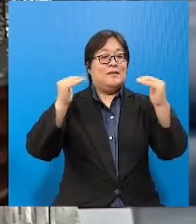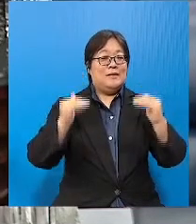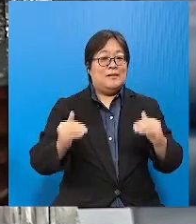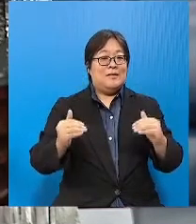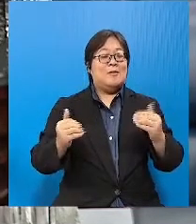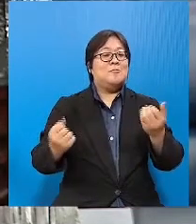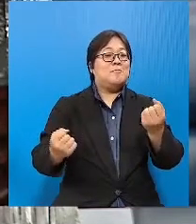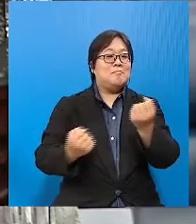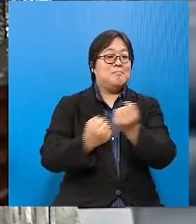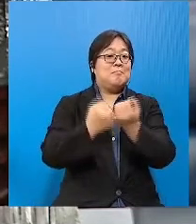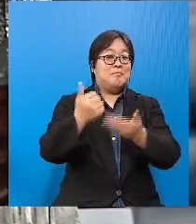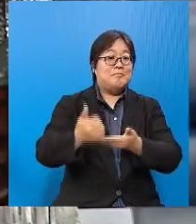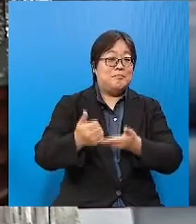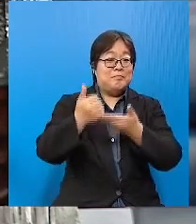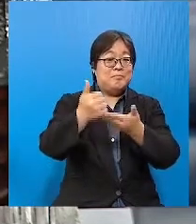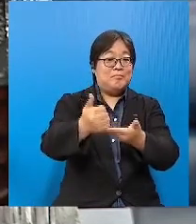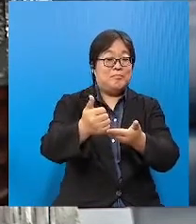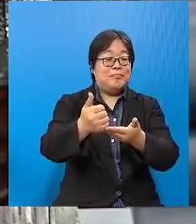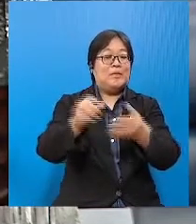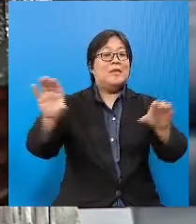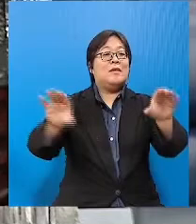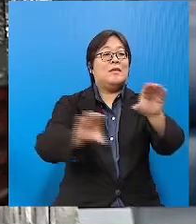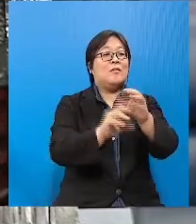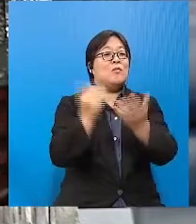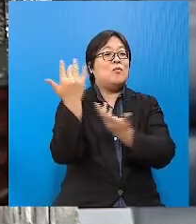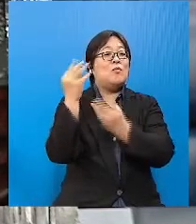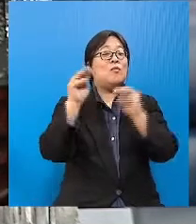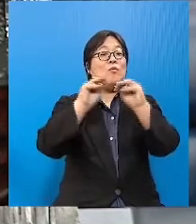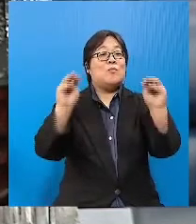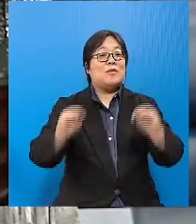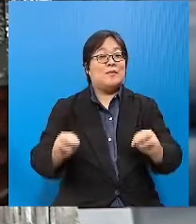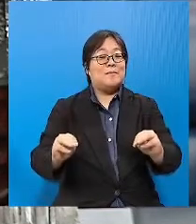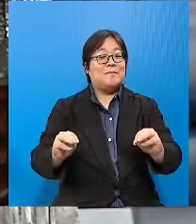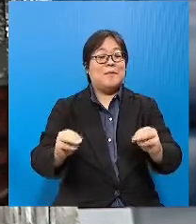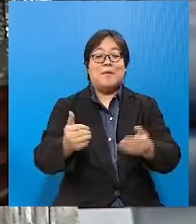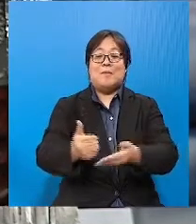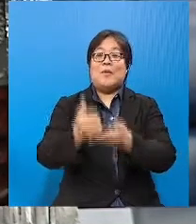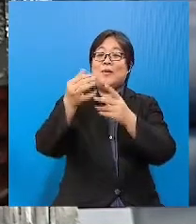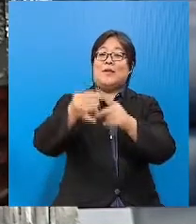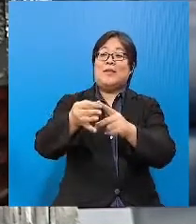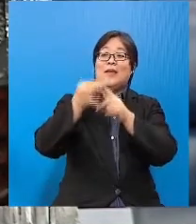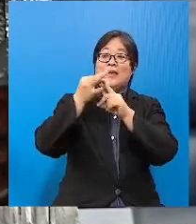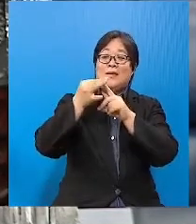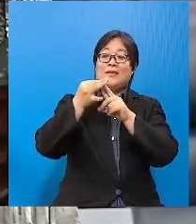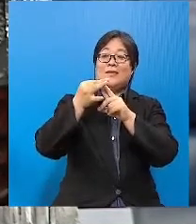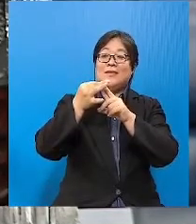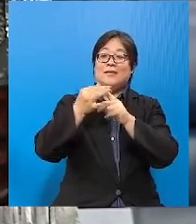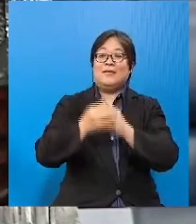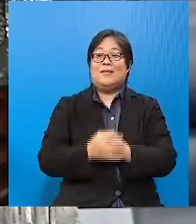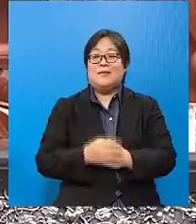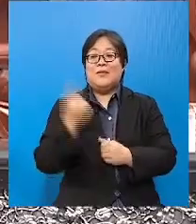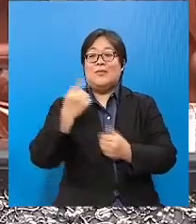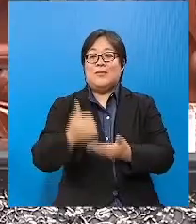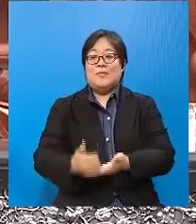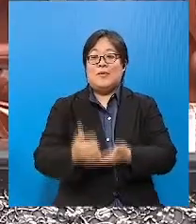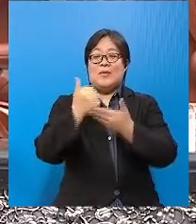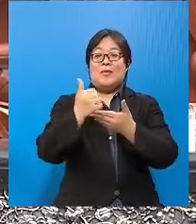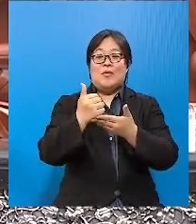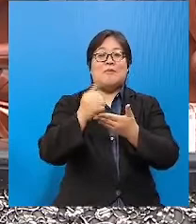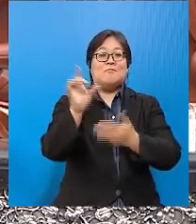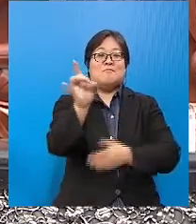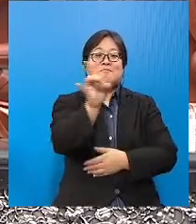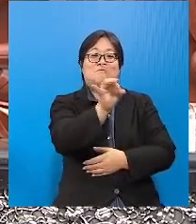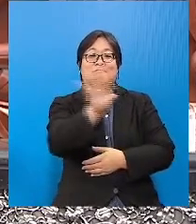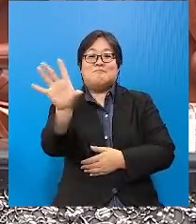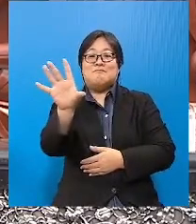bentuan subsidi tunggu musim itu bentuan khas tunggu musim satu bentuk bentuan one-off